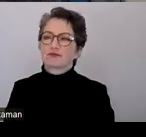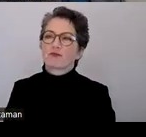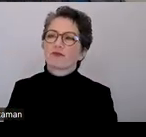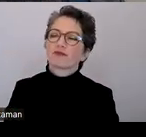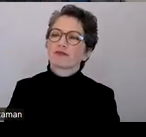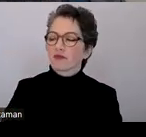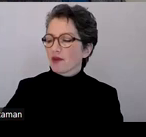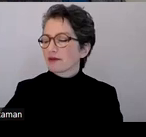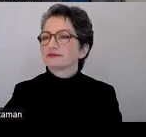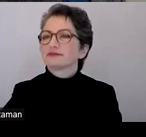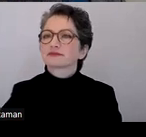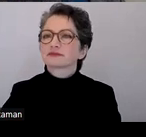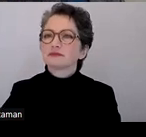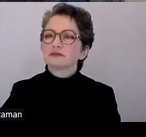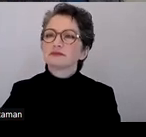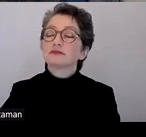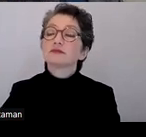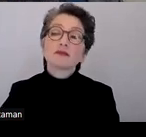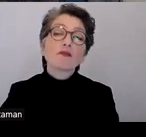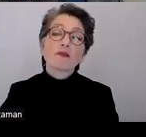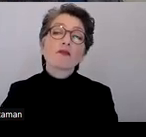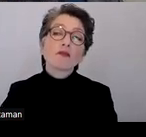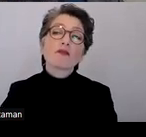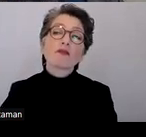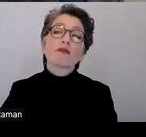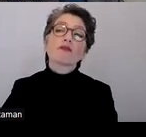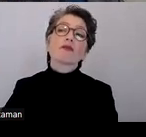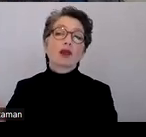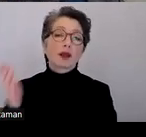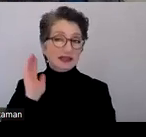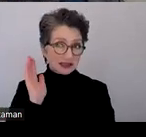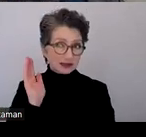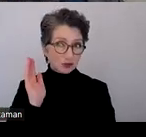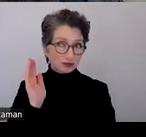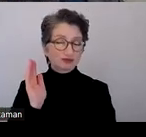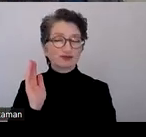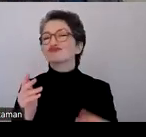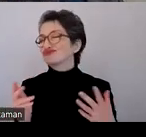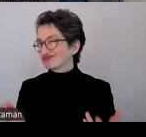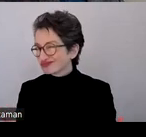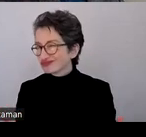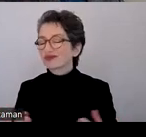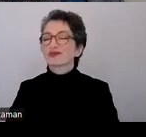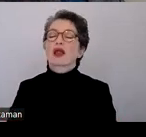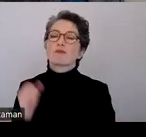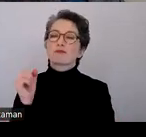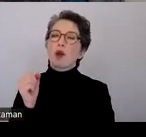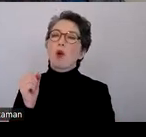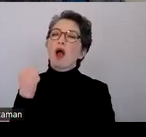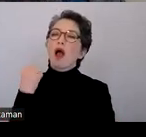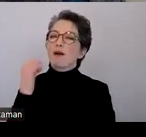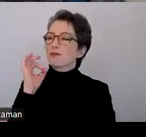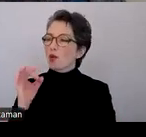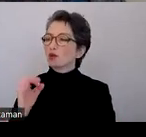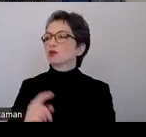Dann, wenn es um Präsentationen geht, PowerPoint oder auch LibreOffice Impress. Auch da ist ja so, dass Impress auch das